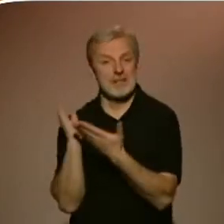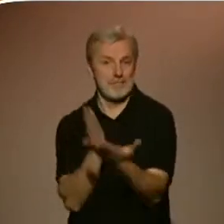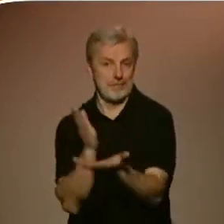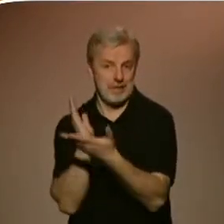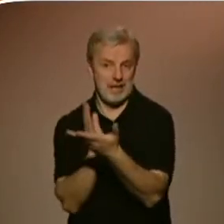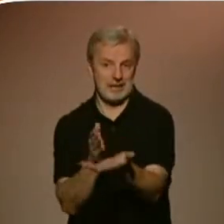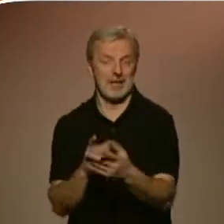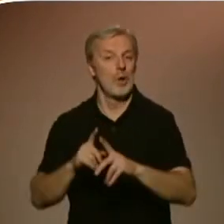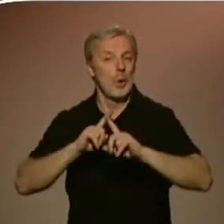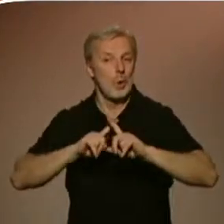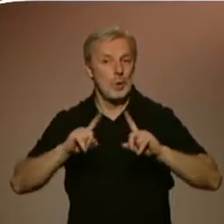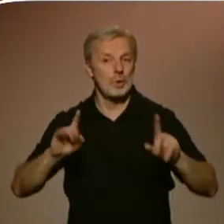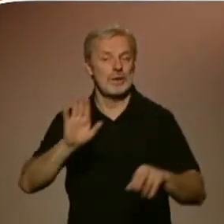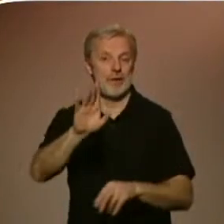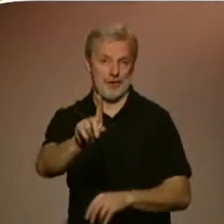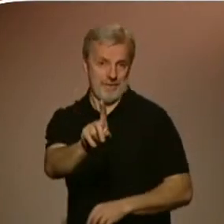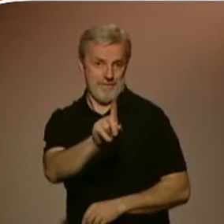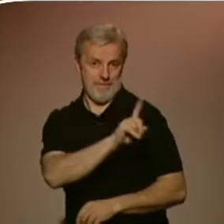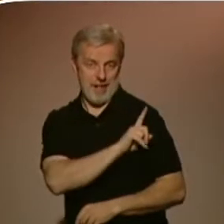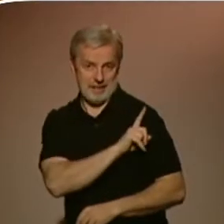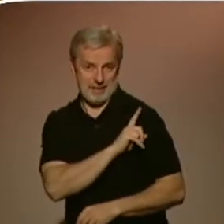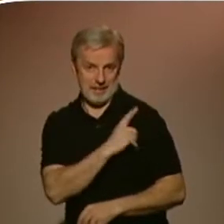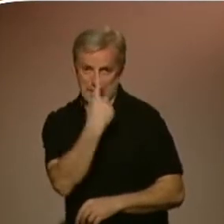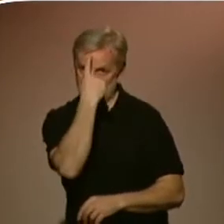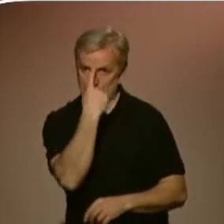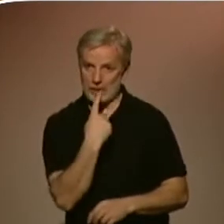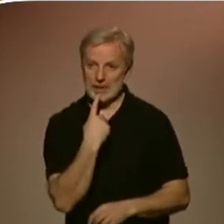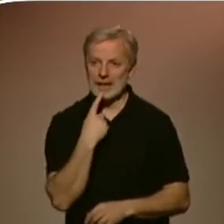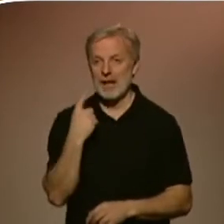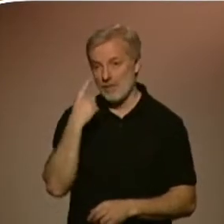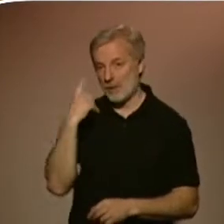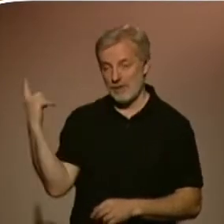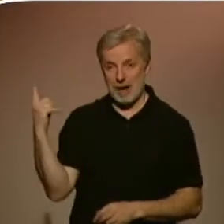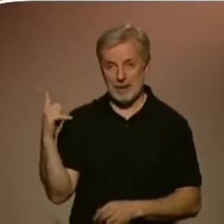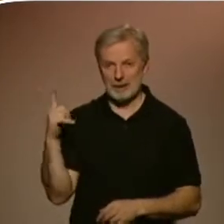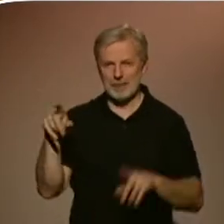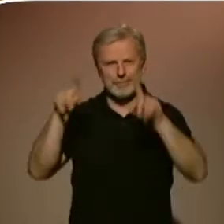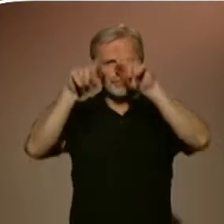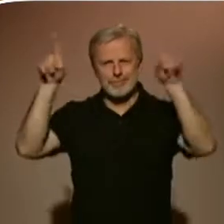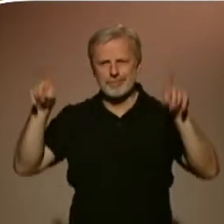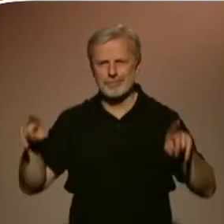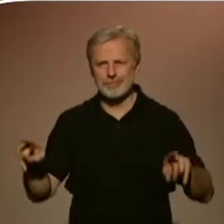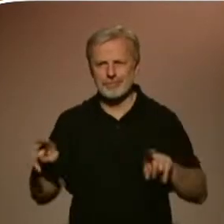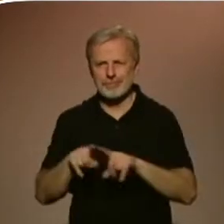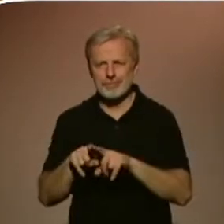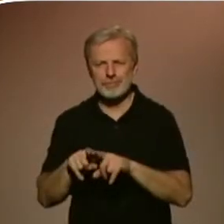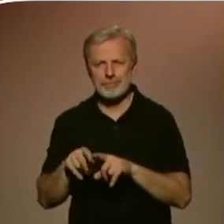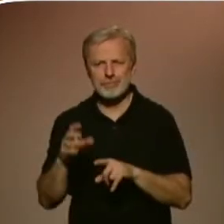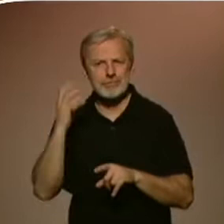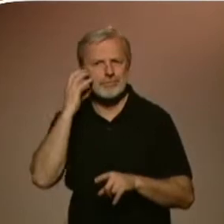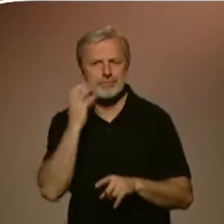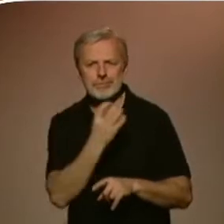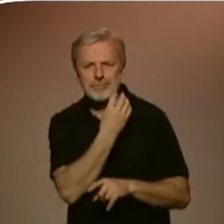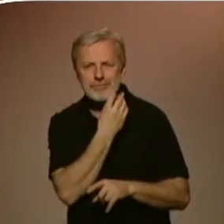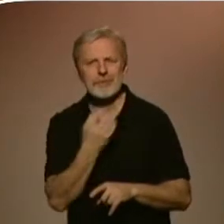autoportréty, abych si je trošku představila. Možná začneme tam tím úplně vzadu. Doufám, že ho kamera vidí. Ten vznikal vůbec